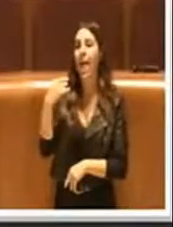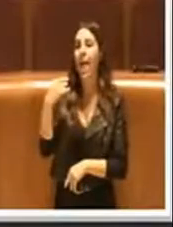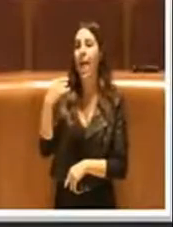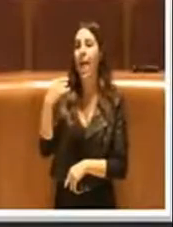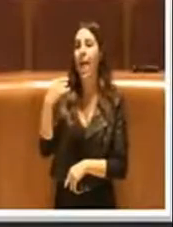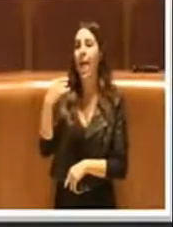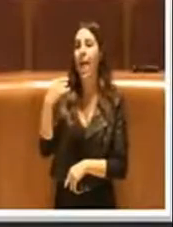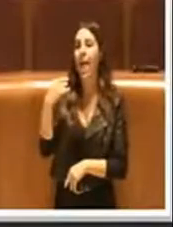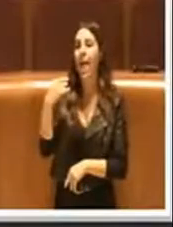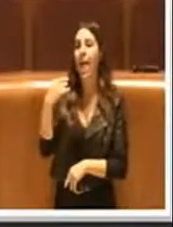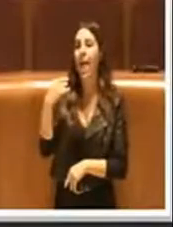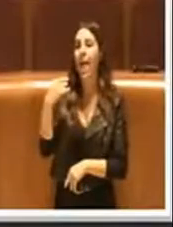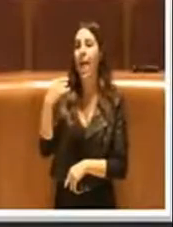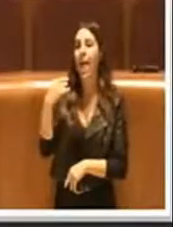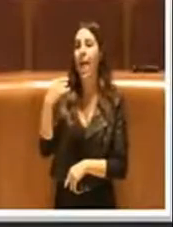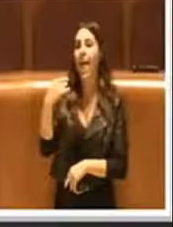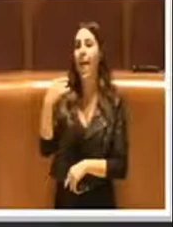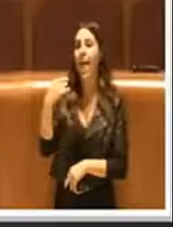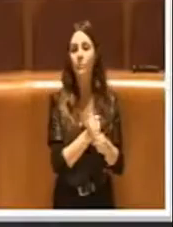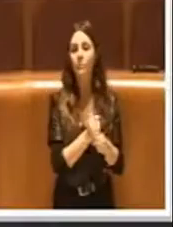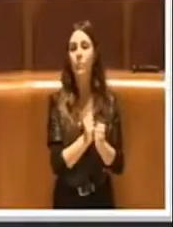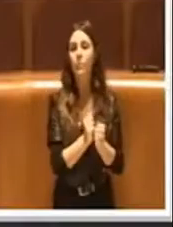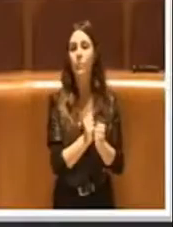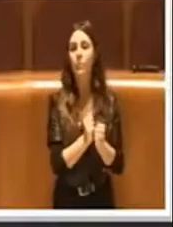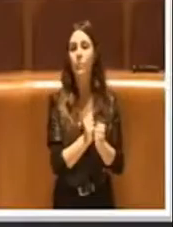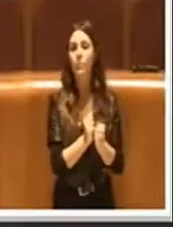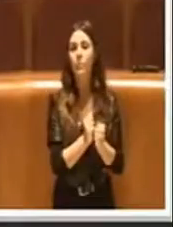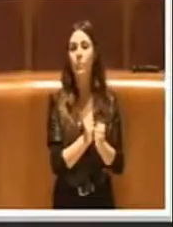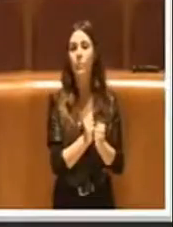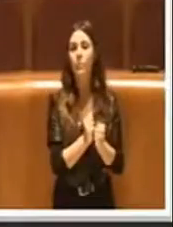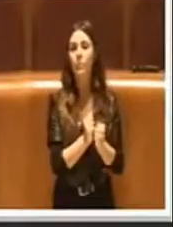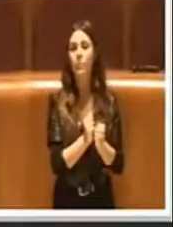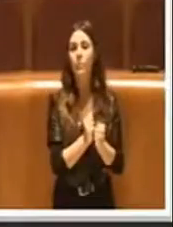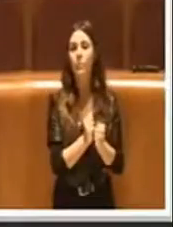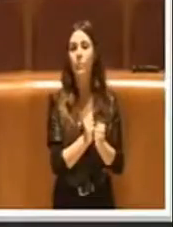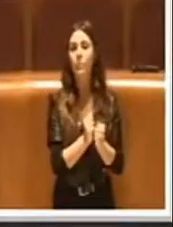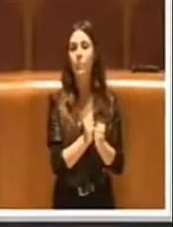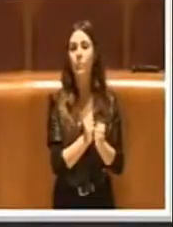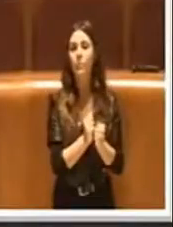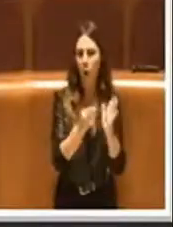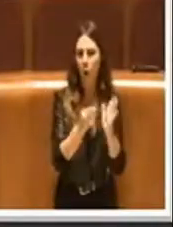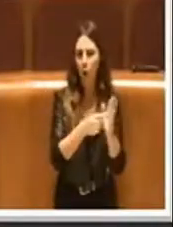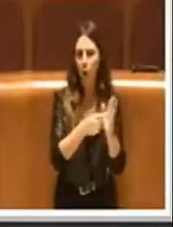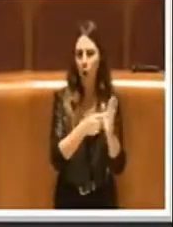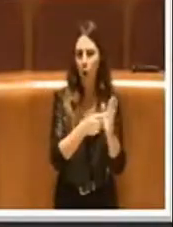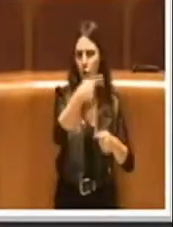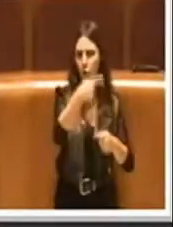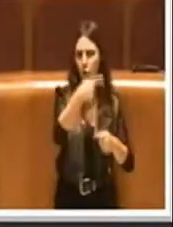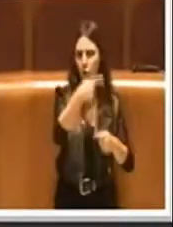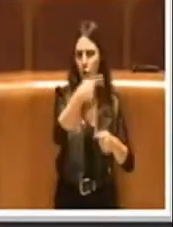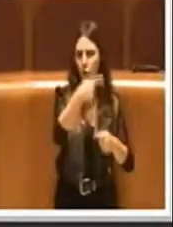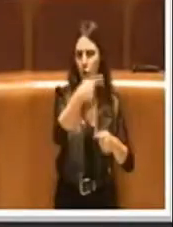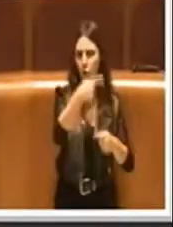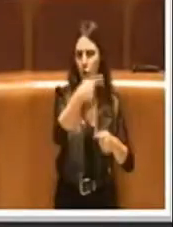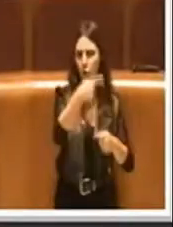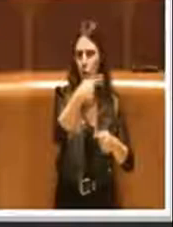Sì, Presidente, credo siamo sull'ordine del giorno 8,